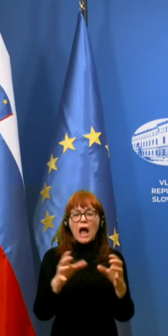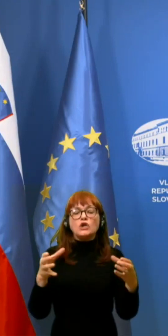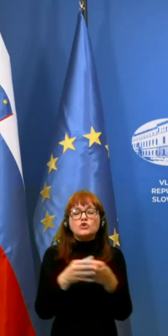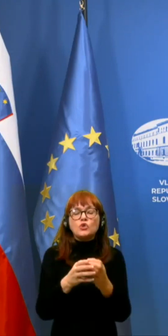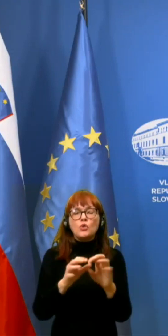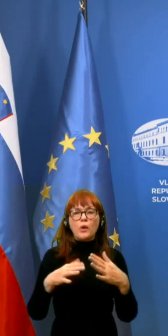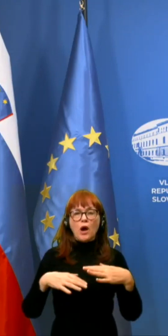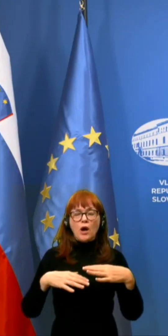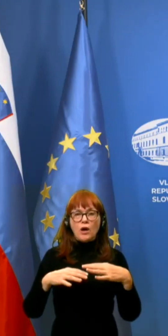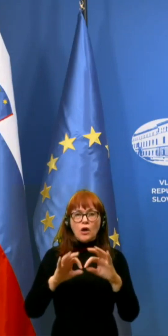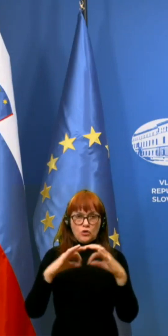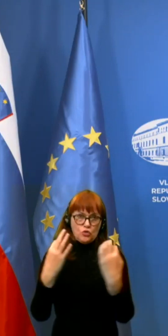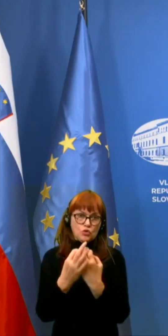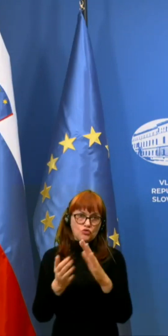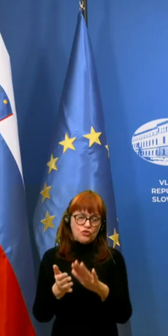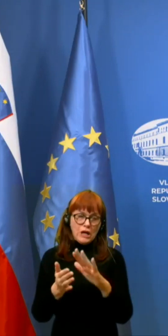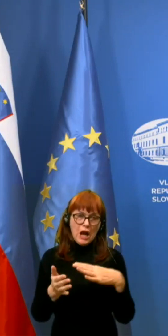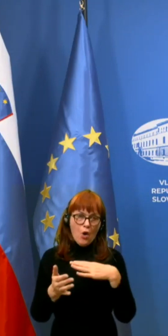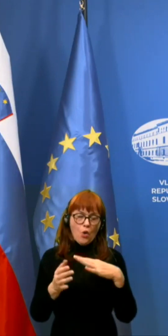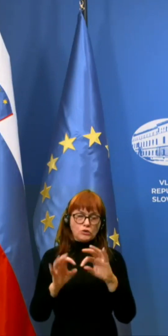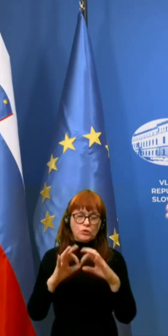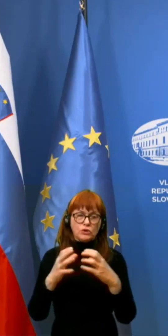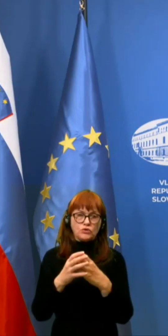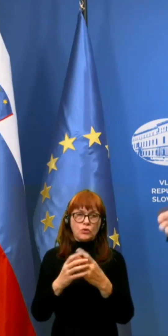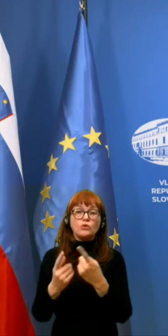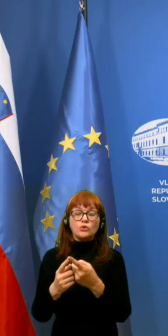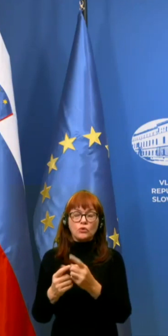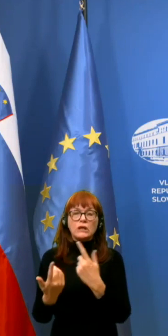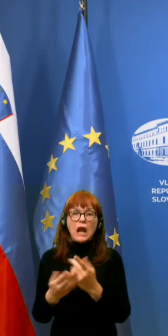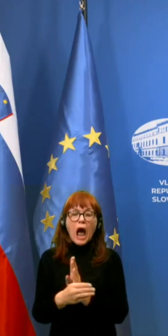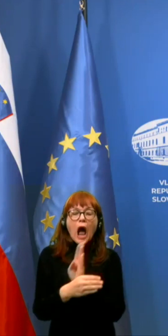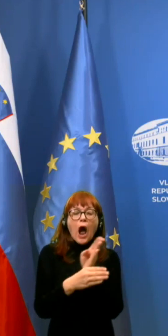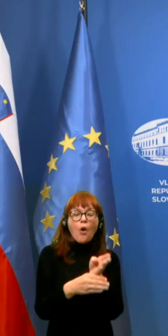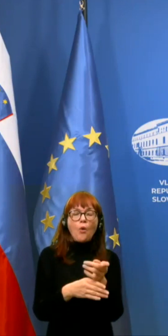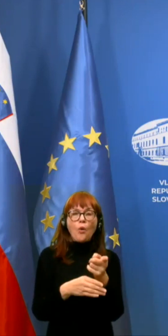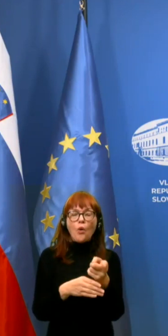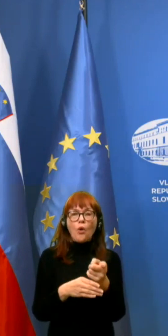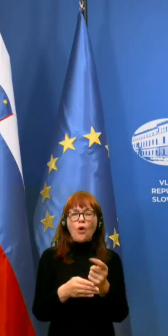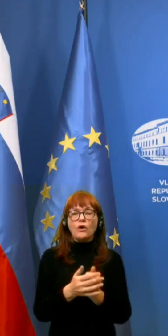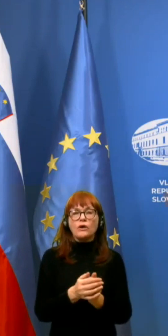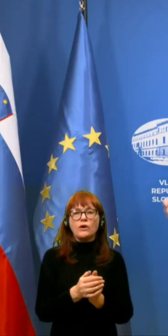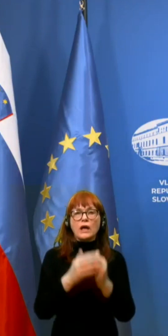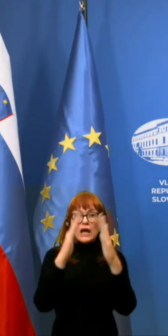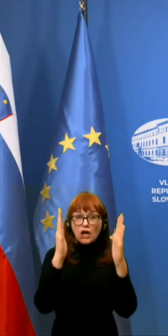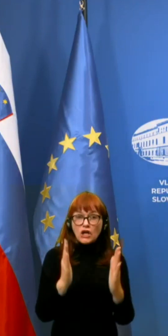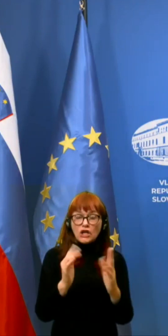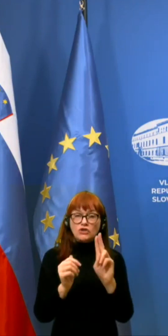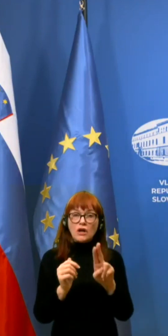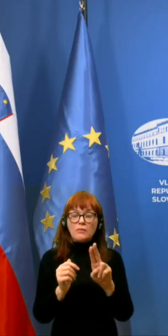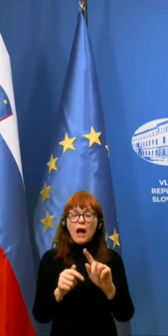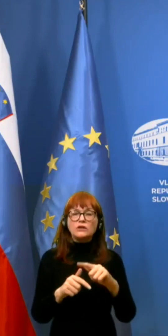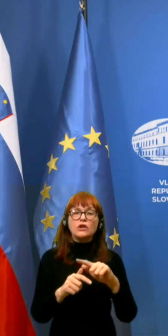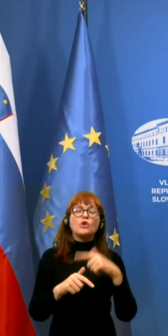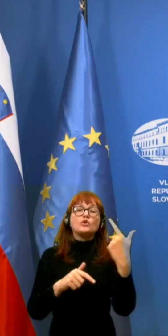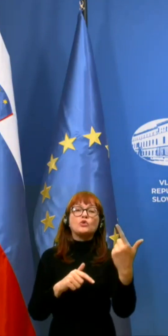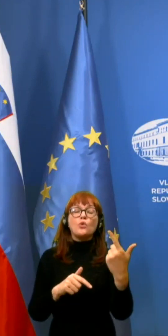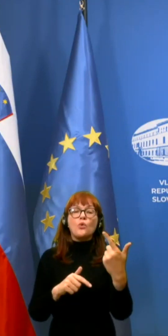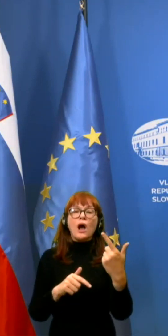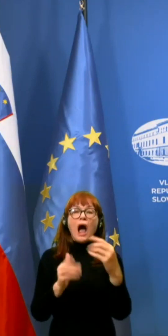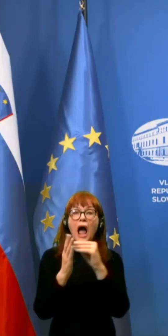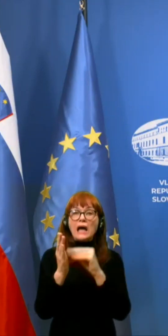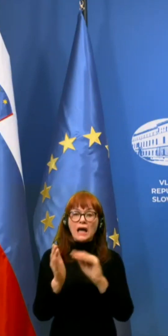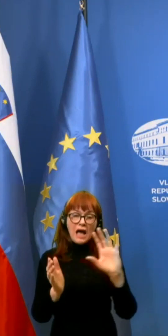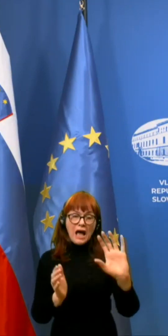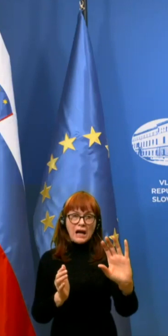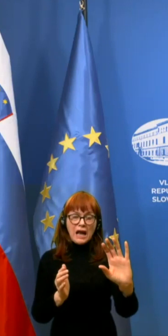gospodinstva oziroma ravno tako lahko tja vdidojo oziroma na hišo, jo imate v drugi statistični regiji za